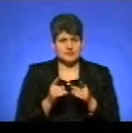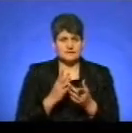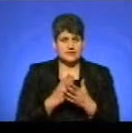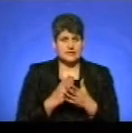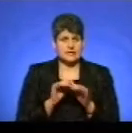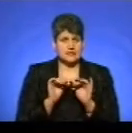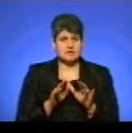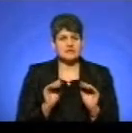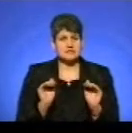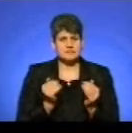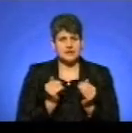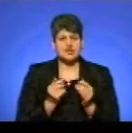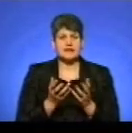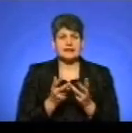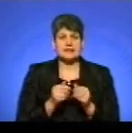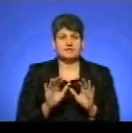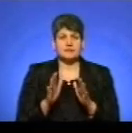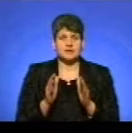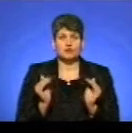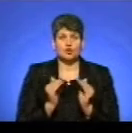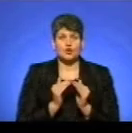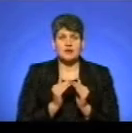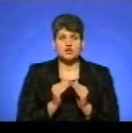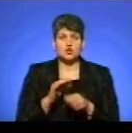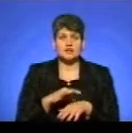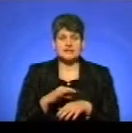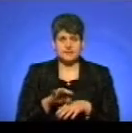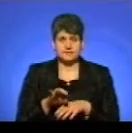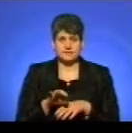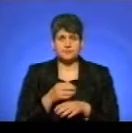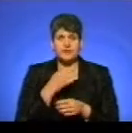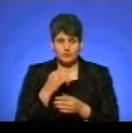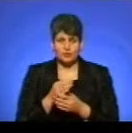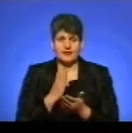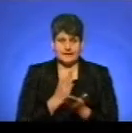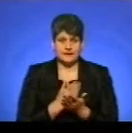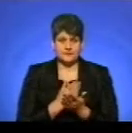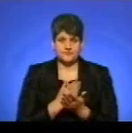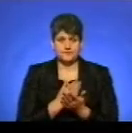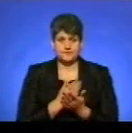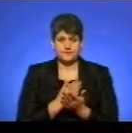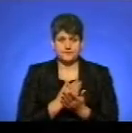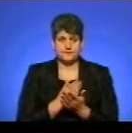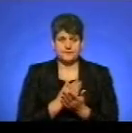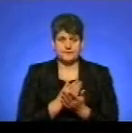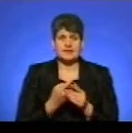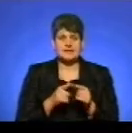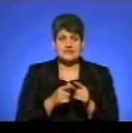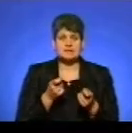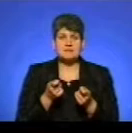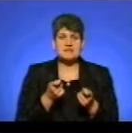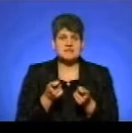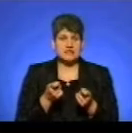дієвим і зменшує кількість випадків домашнього насильства? Відповідальність є, а це адміністративно